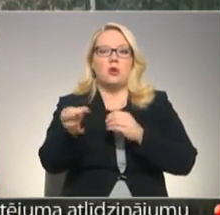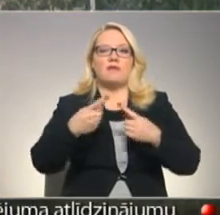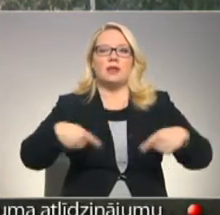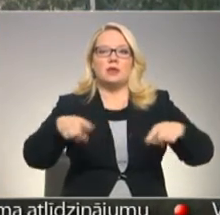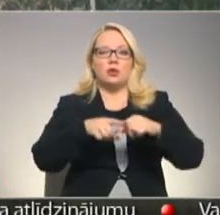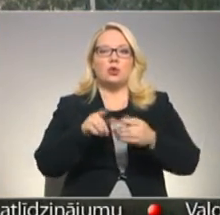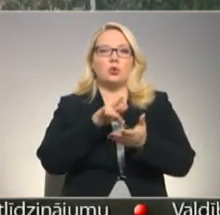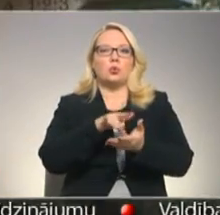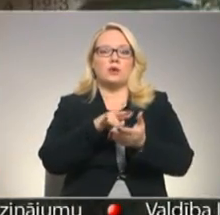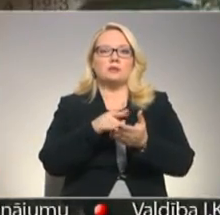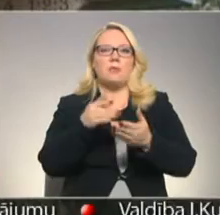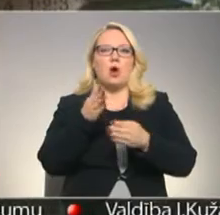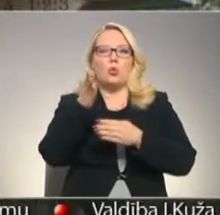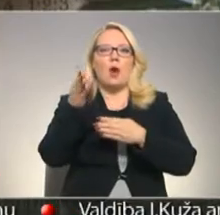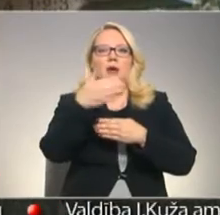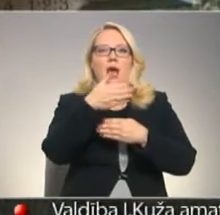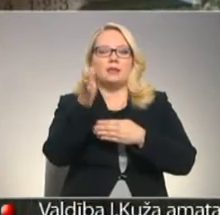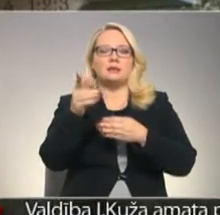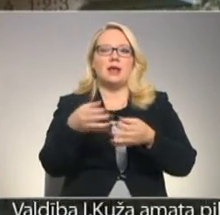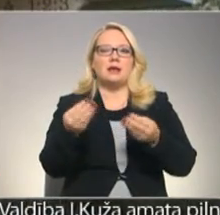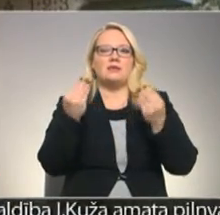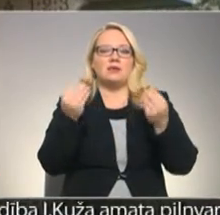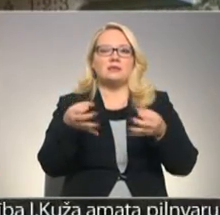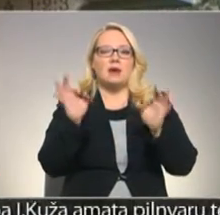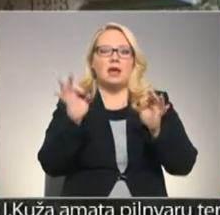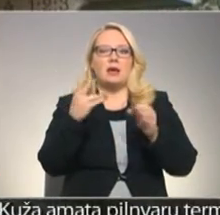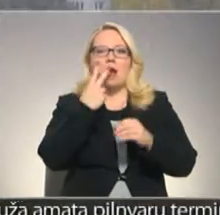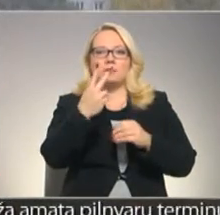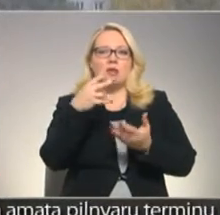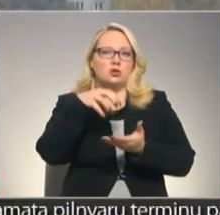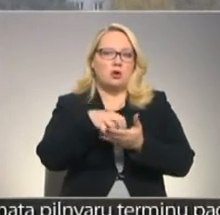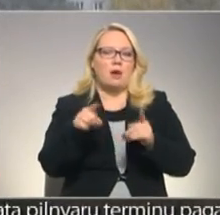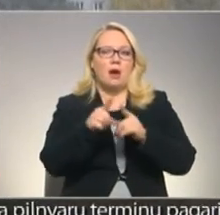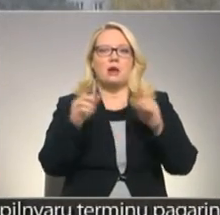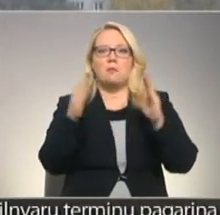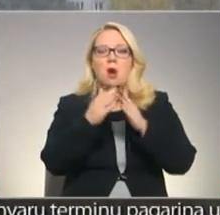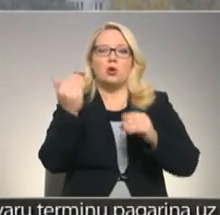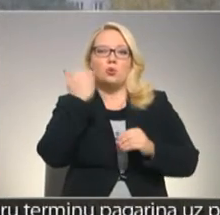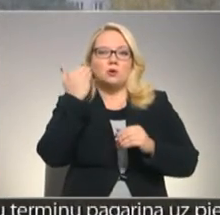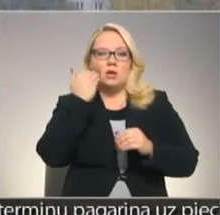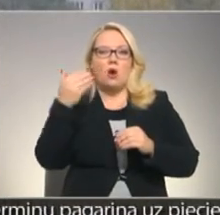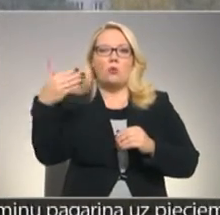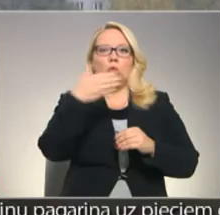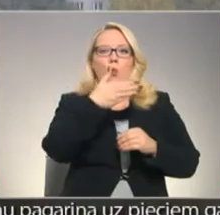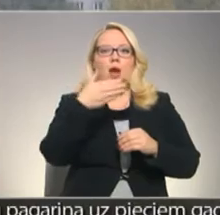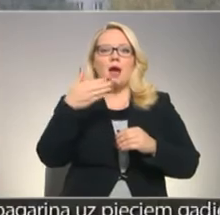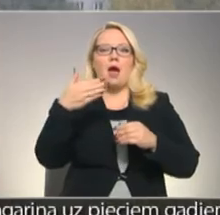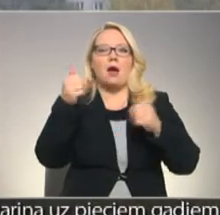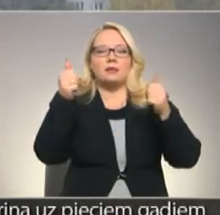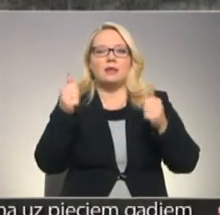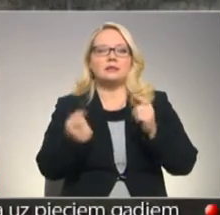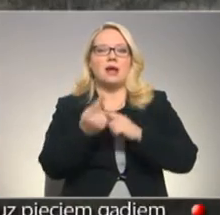izvietotas turisma norādes ar ievērojiem ākajiem apskates objektiem. Tomēr arī māju nosaukumu norādes radītu ceļotājiem